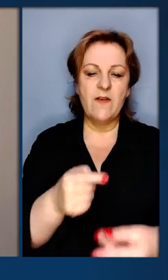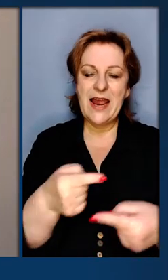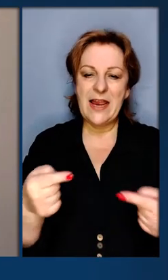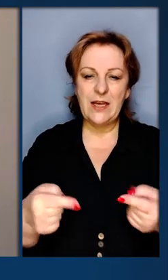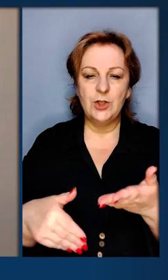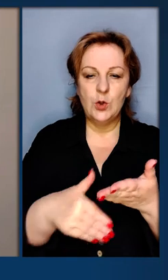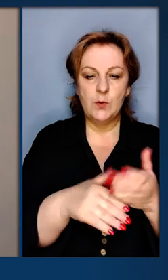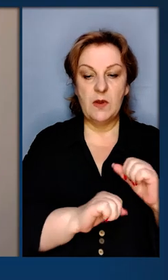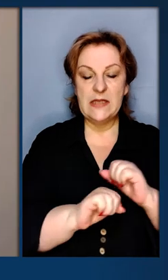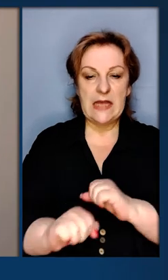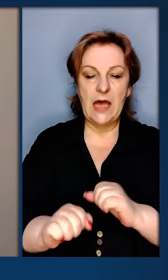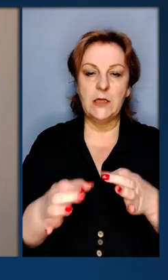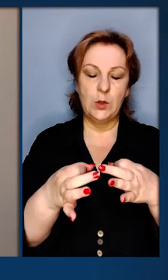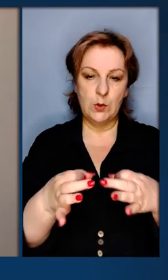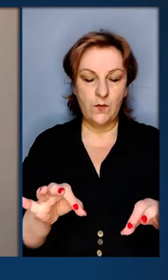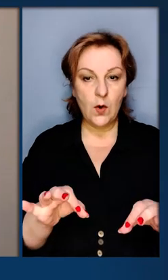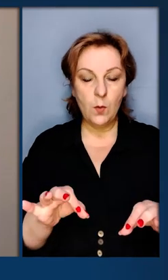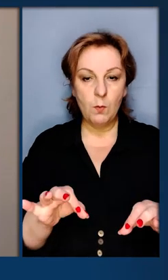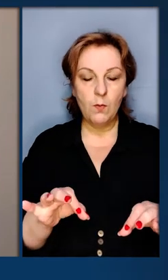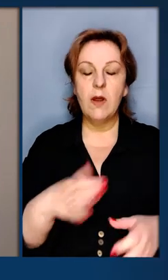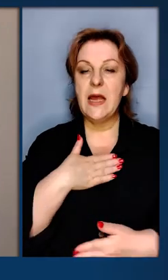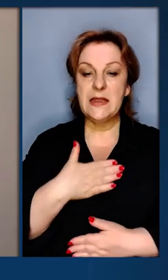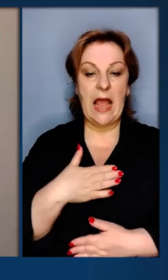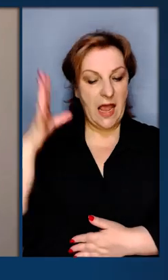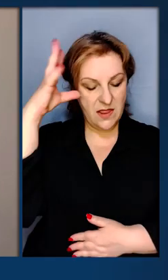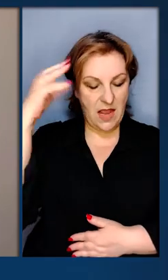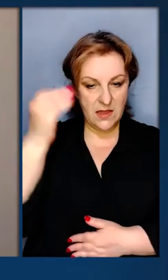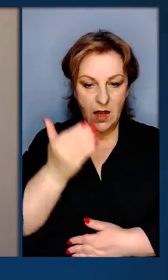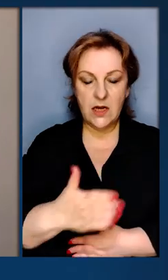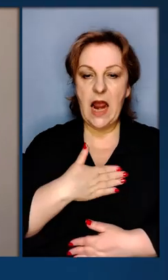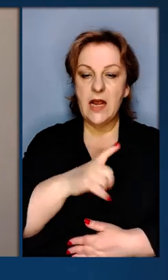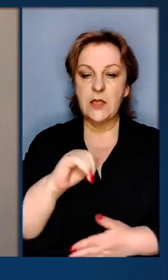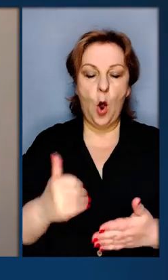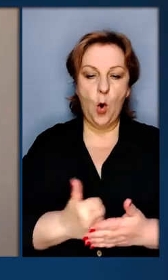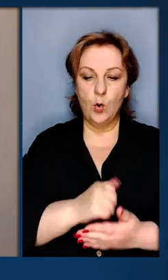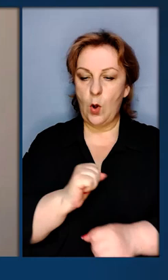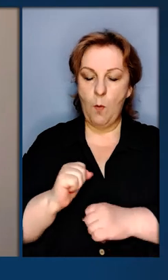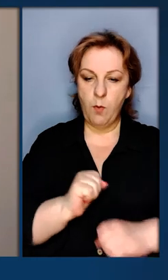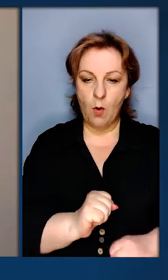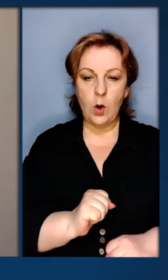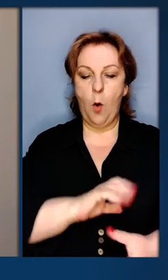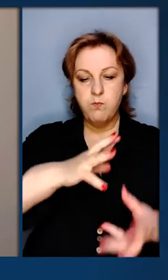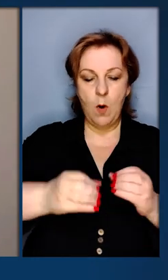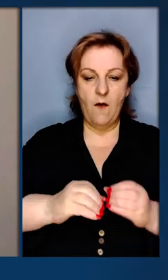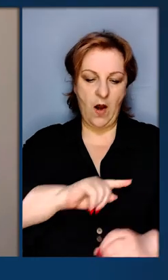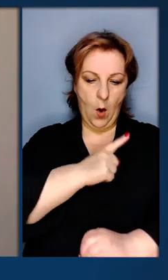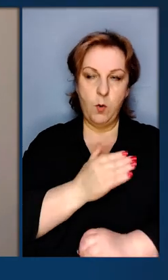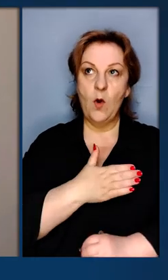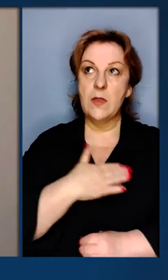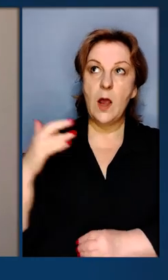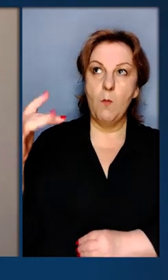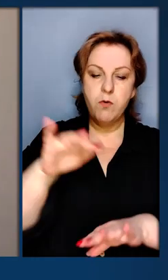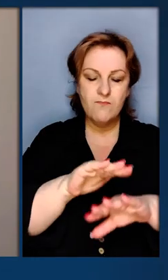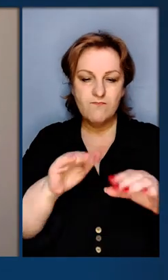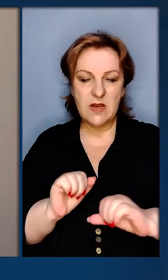інші інструменти захисту, свободи. Дякую. Нідерланди. Дякую за новий оборонний пакет, який посилить наш